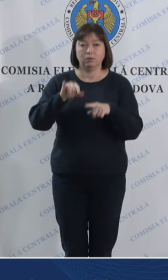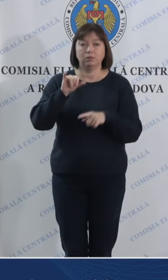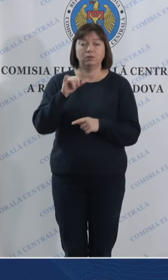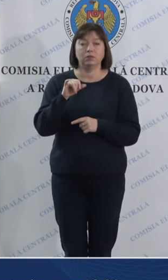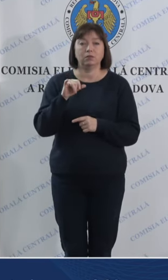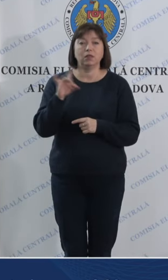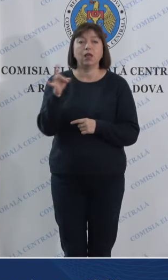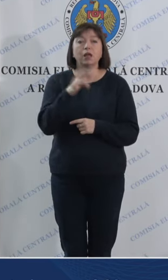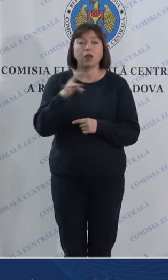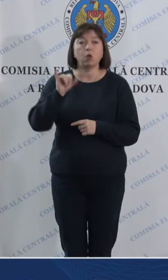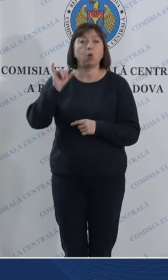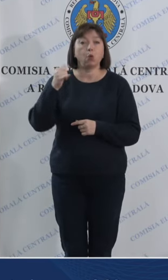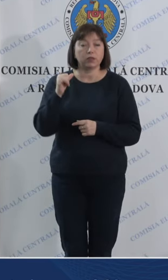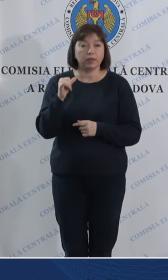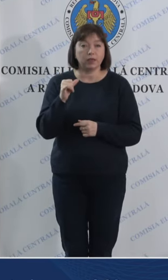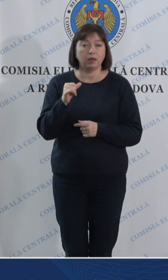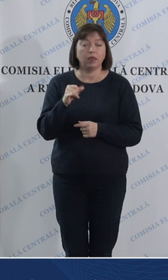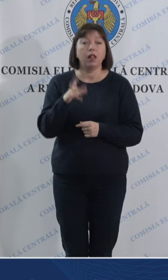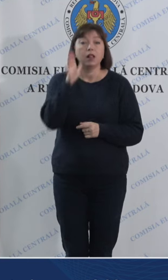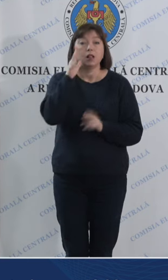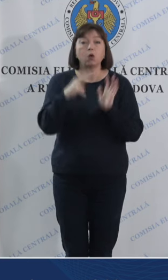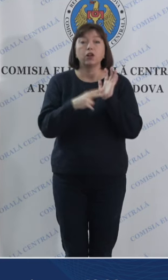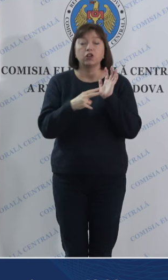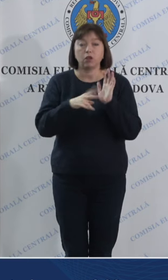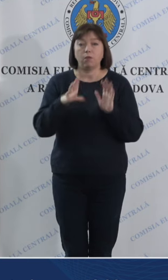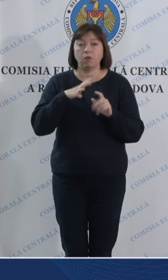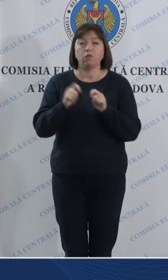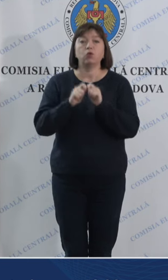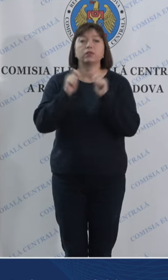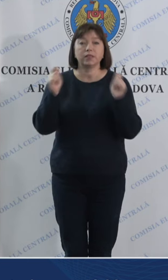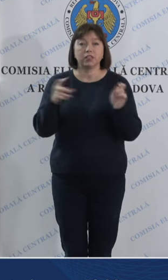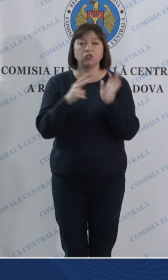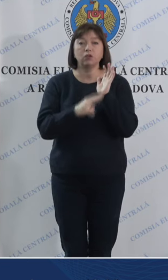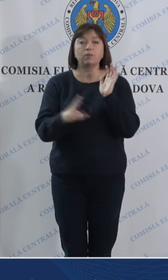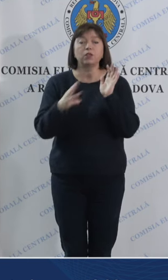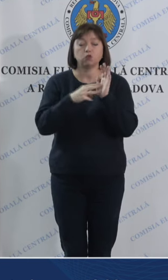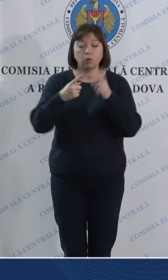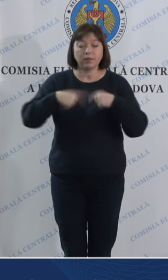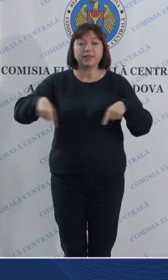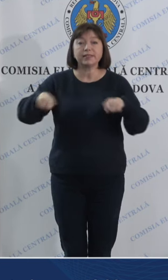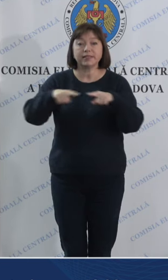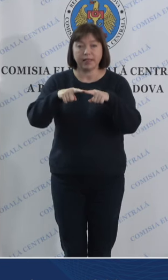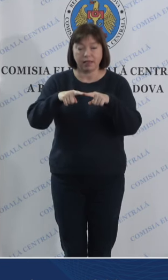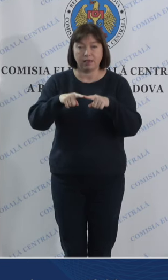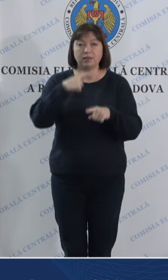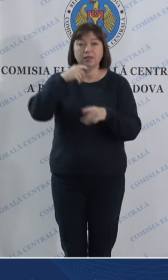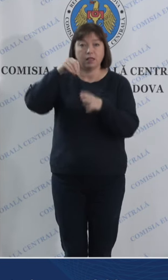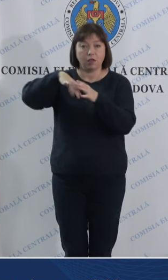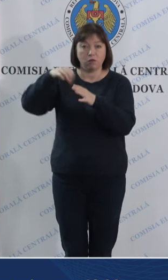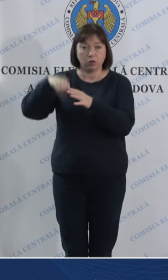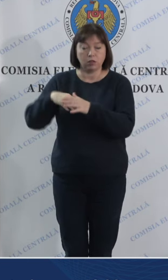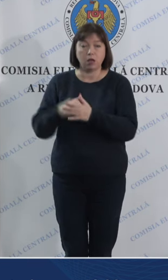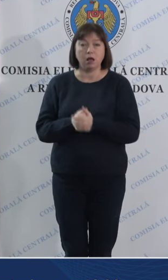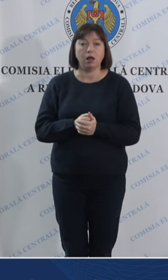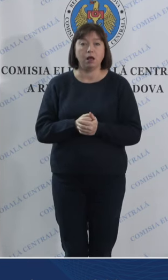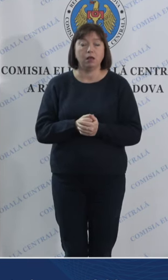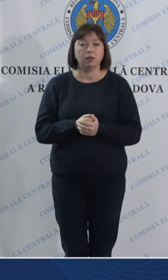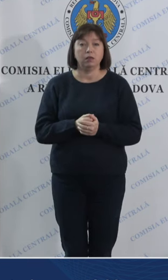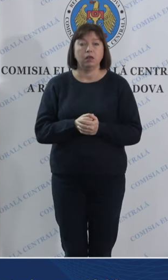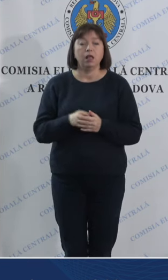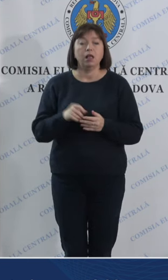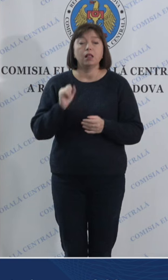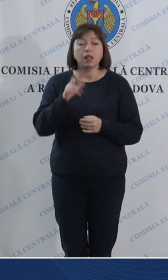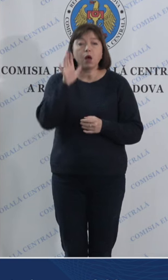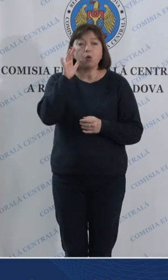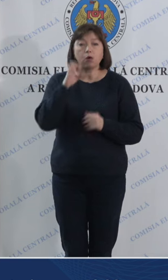Raionalul Ungheni. La ora 7 au fost deschise 78 secții votare. La situație